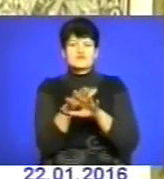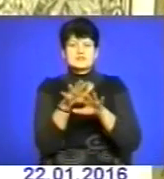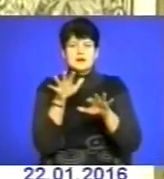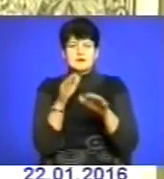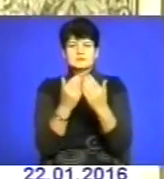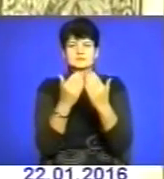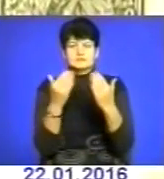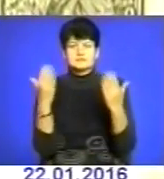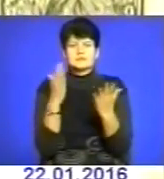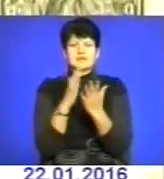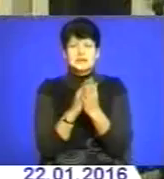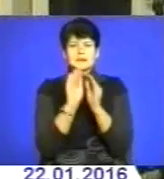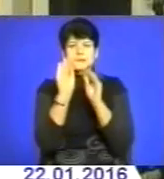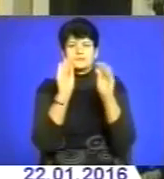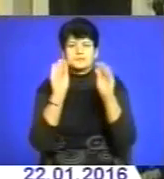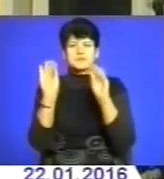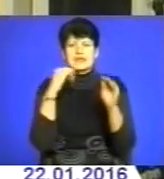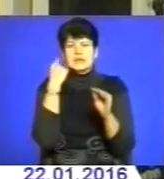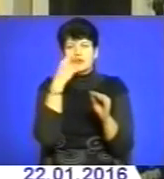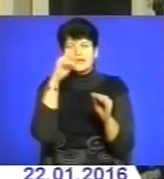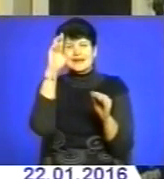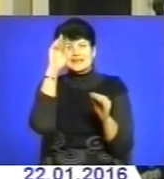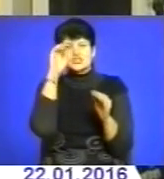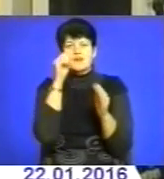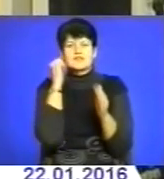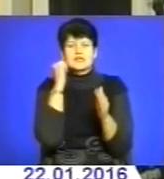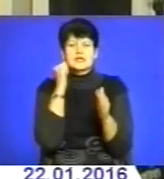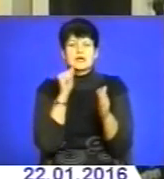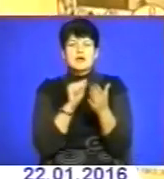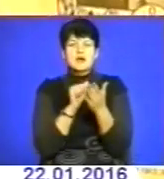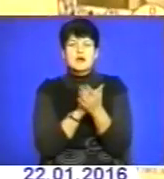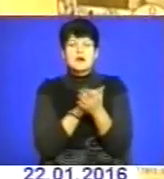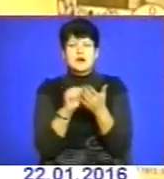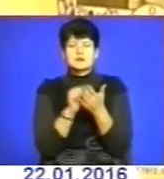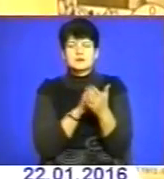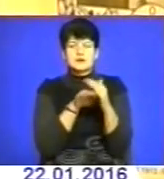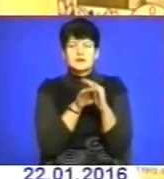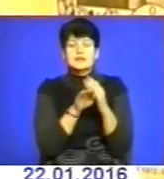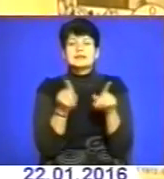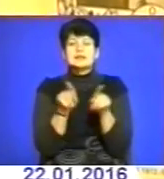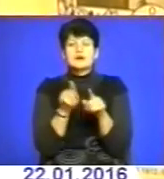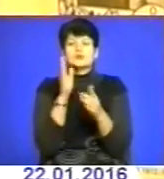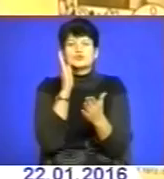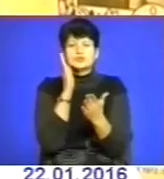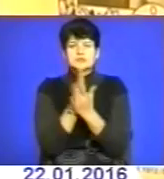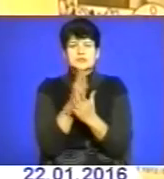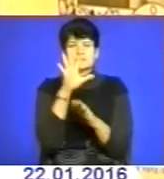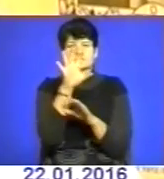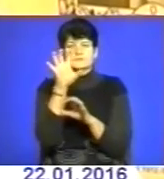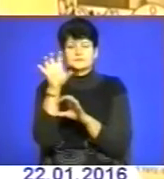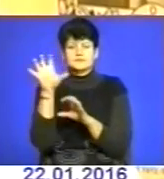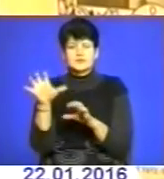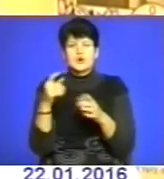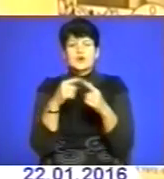музею розміщені матеріали з індивідуальних та державних архівів. Також зал прикрашають фотопортрети провідників, організації